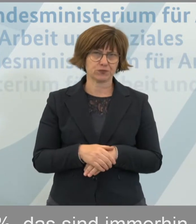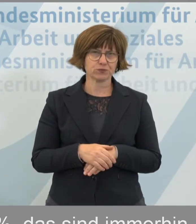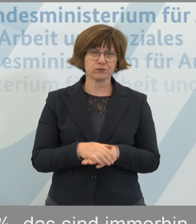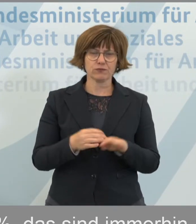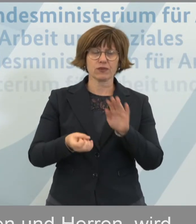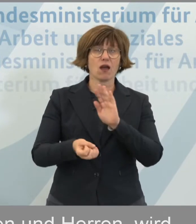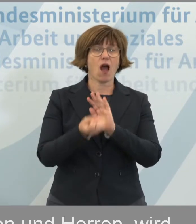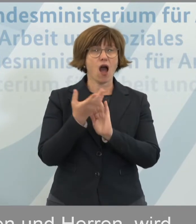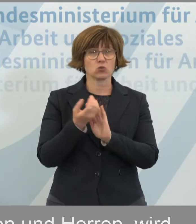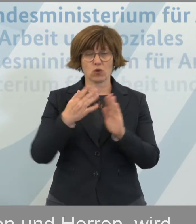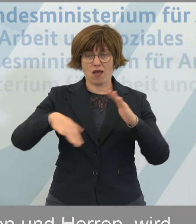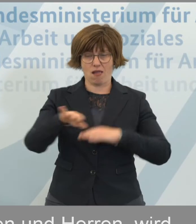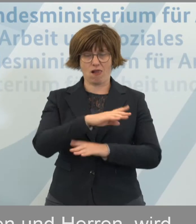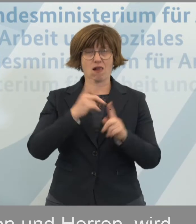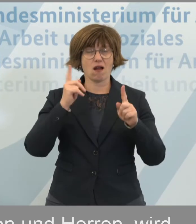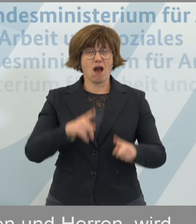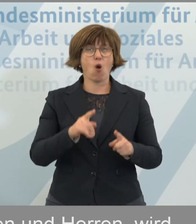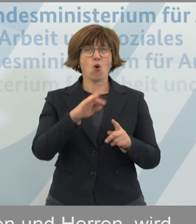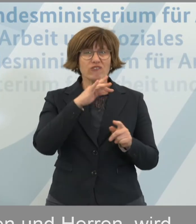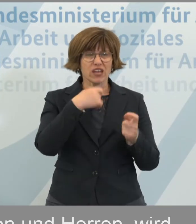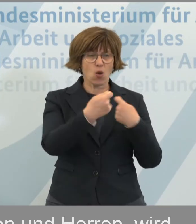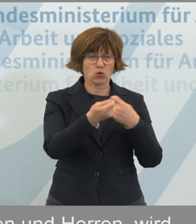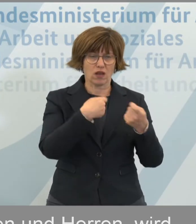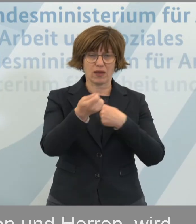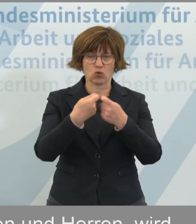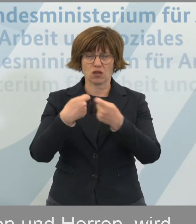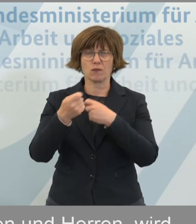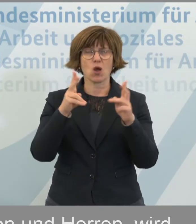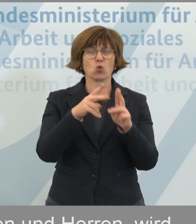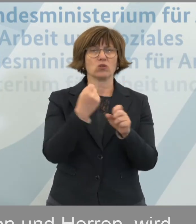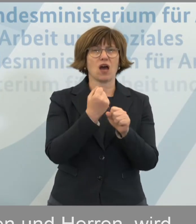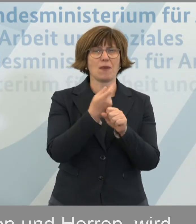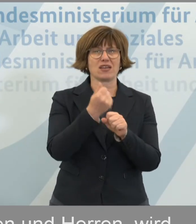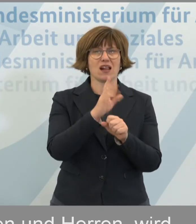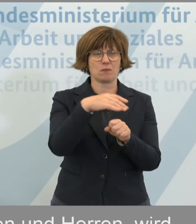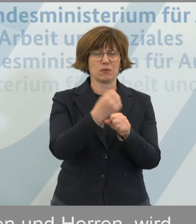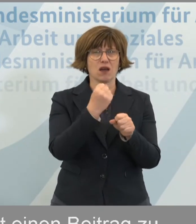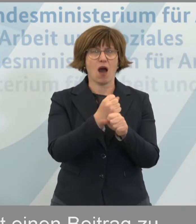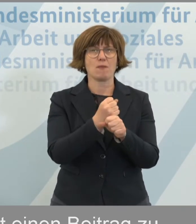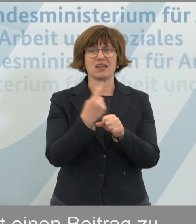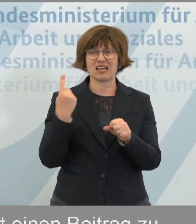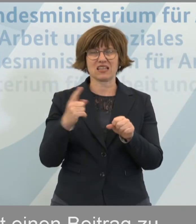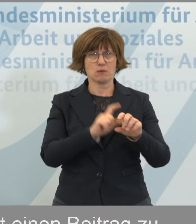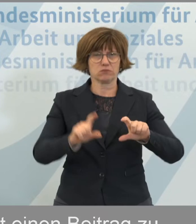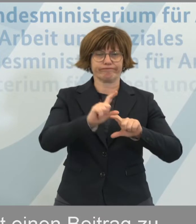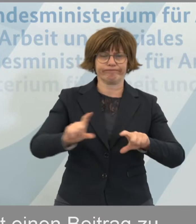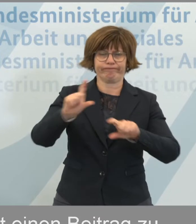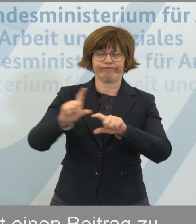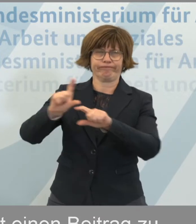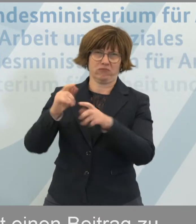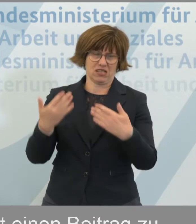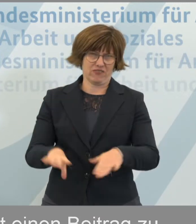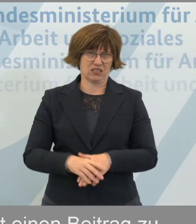Aktuell haben auch eine Reihe von Unternehmen das Kurzarbeitergeld ihrer Beschäftigten von sich aus aufgestockt.